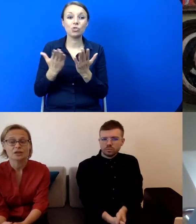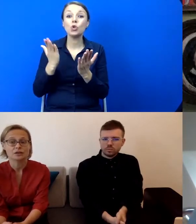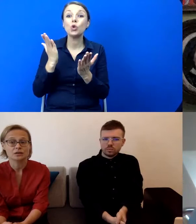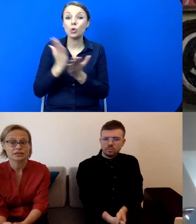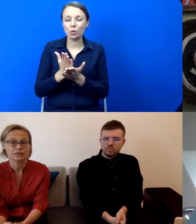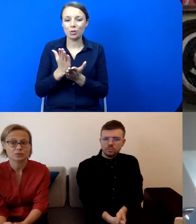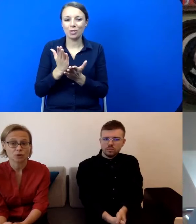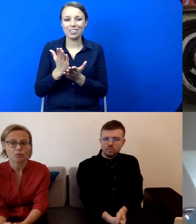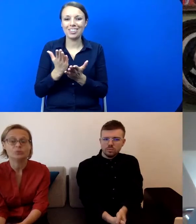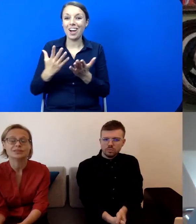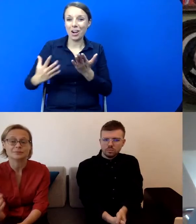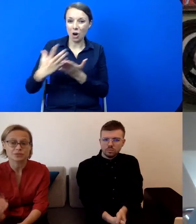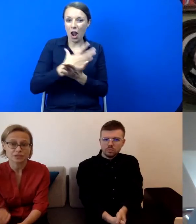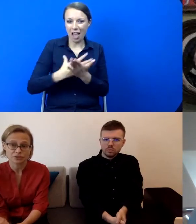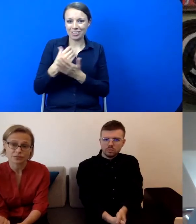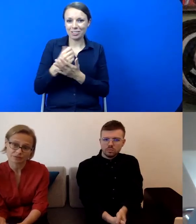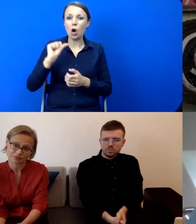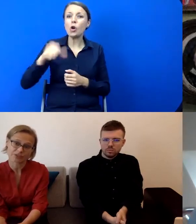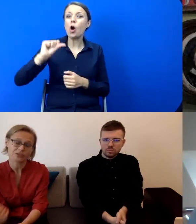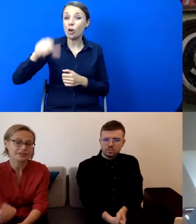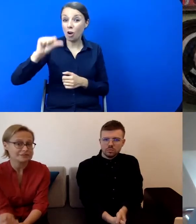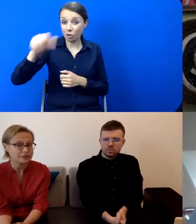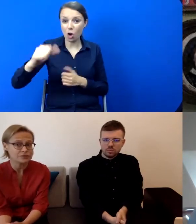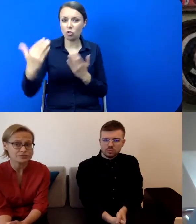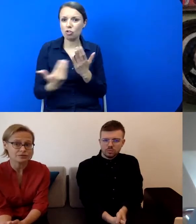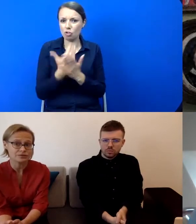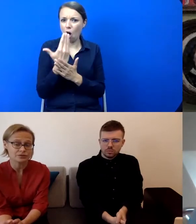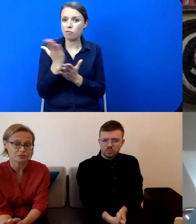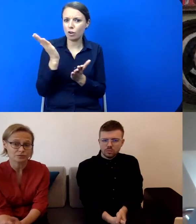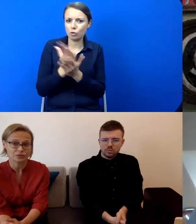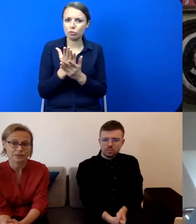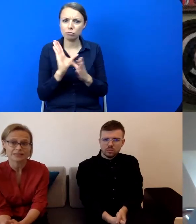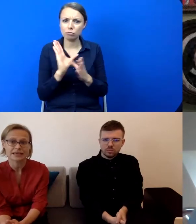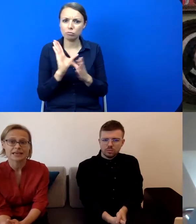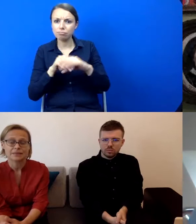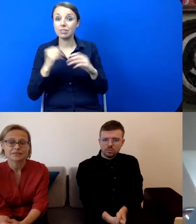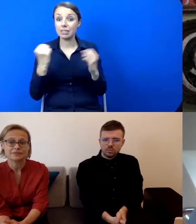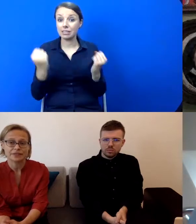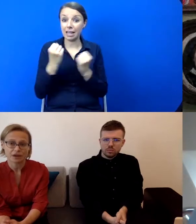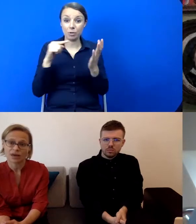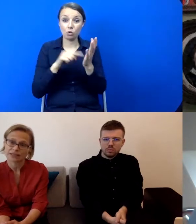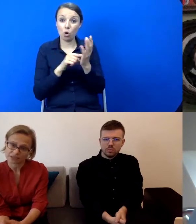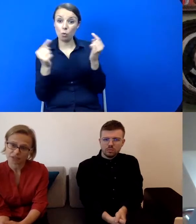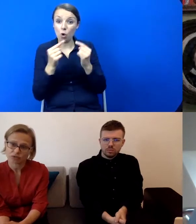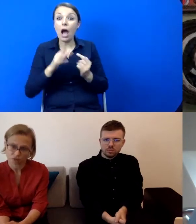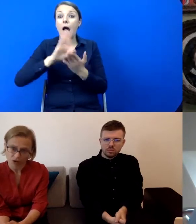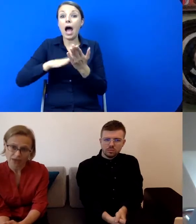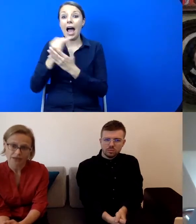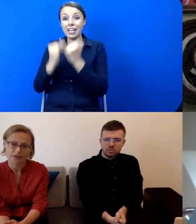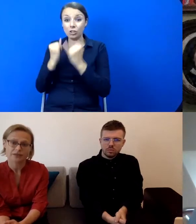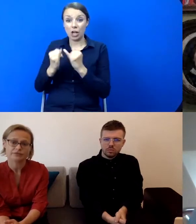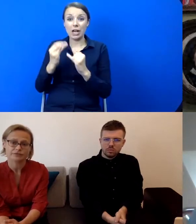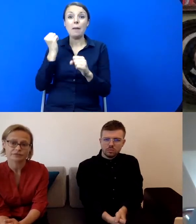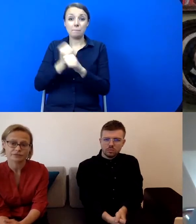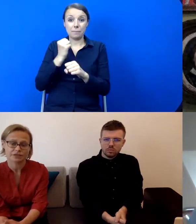kolekcji co roku i staramy się je też opracowywać. Jeśli trafiają się wśród tych prac, teraz prace wideo jest ich trochę